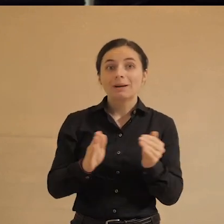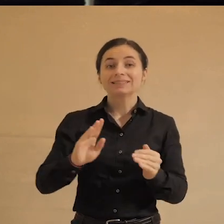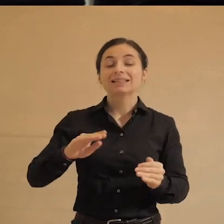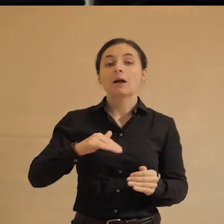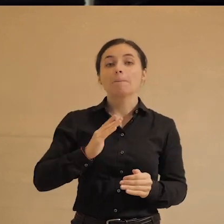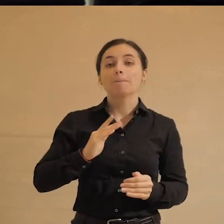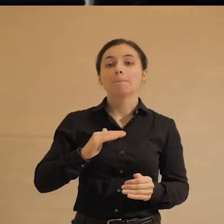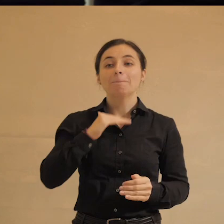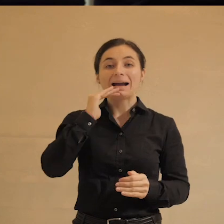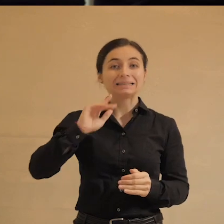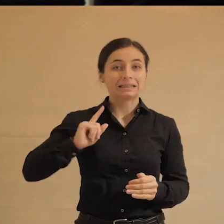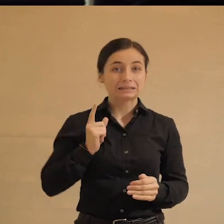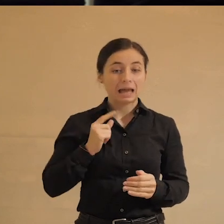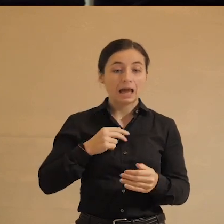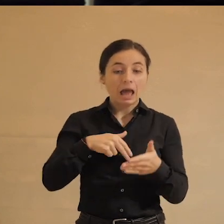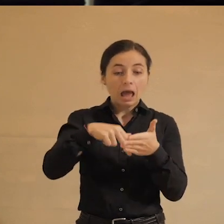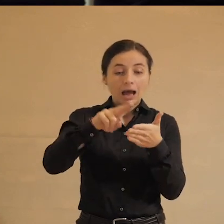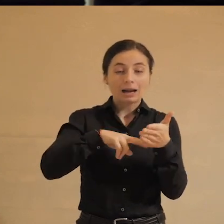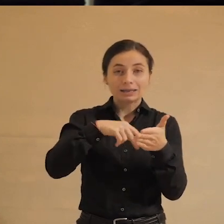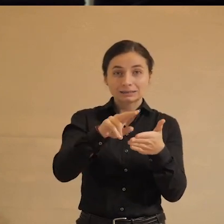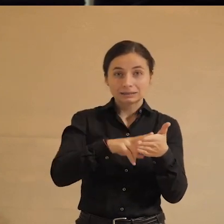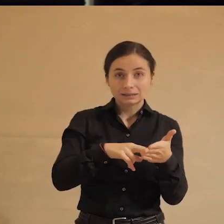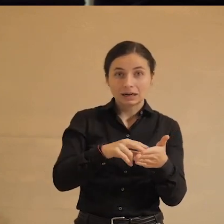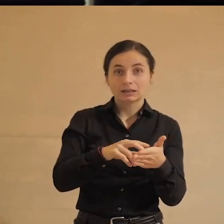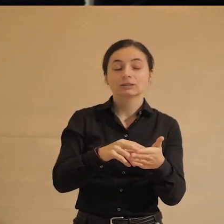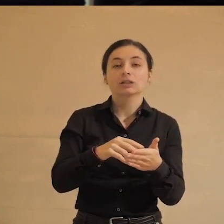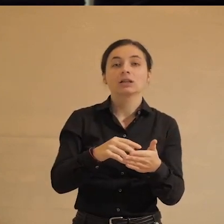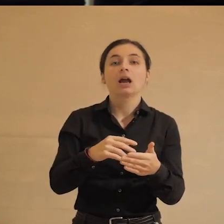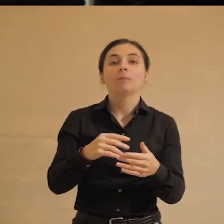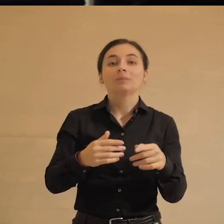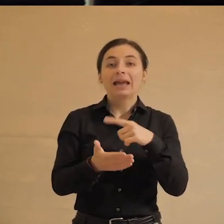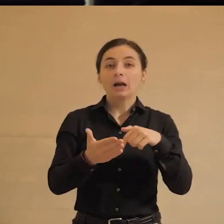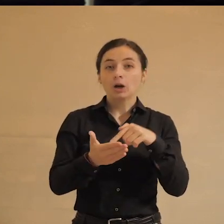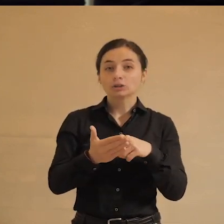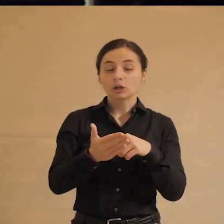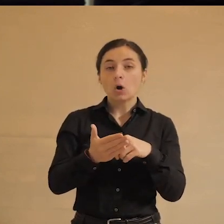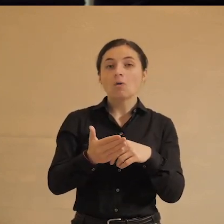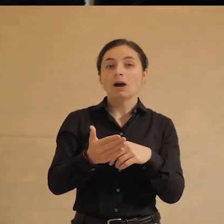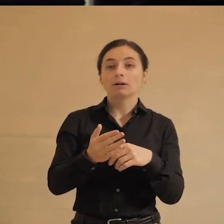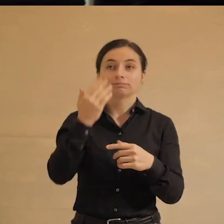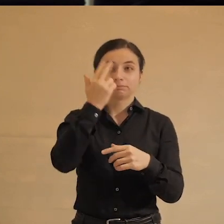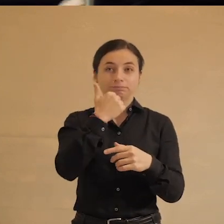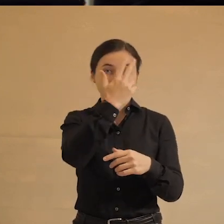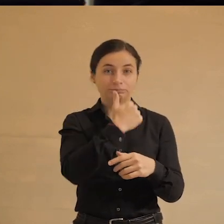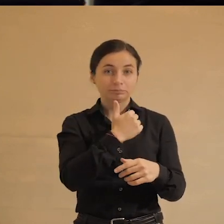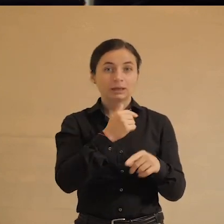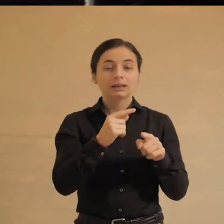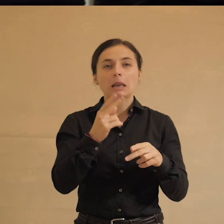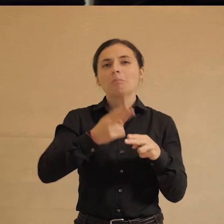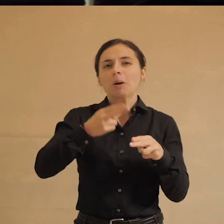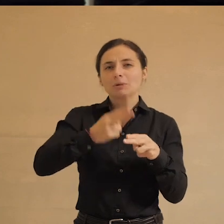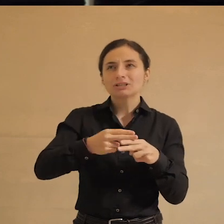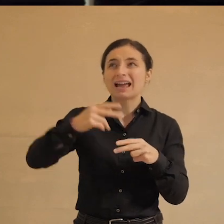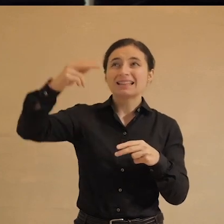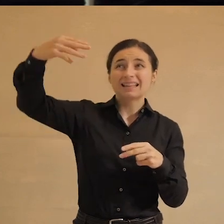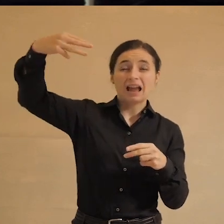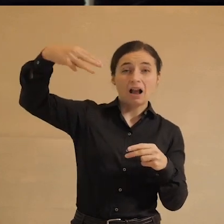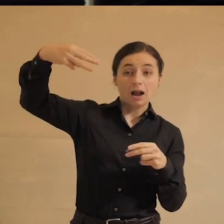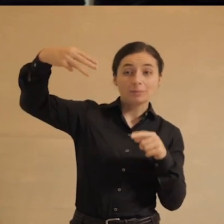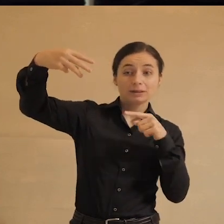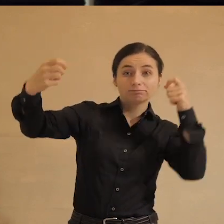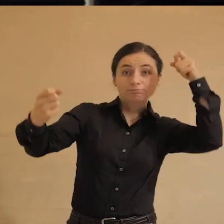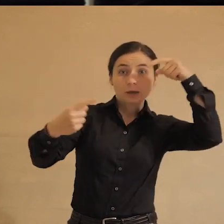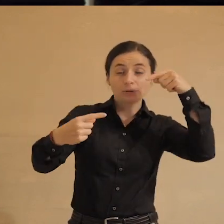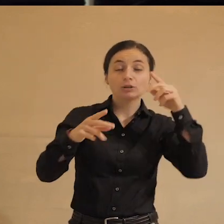-класса по раскраске лица, такому городскому макияжу, который должен был помочь, или наоборот, помешать камере вас